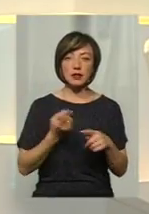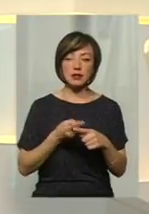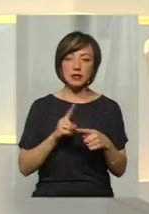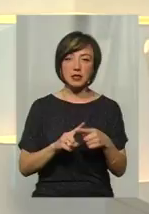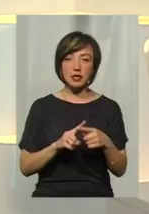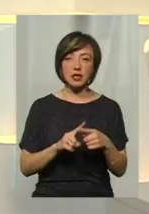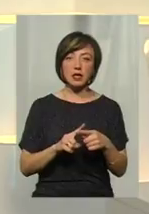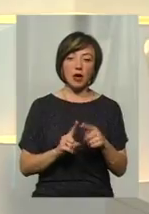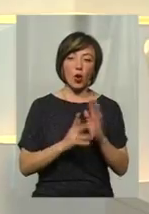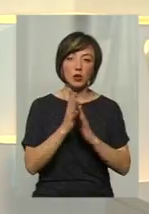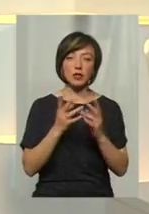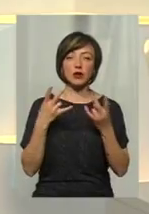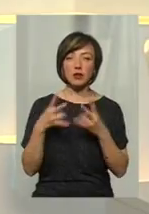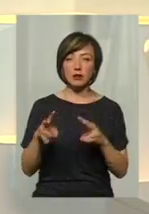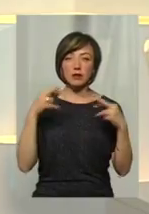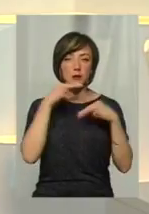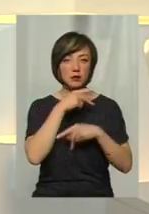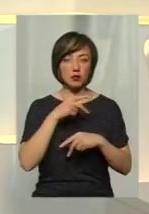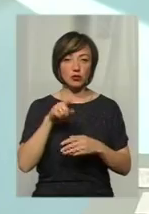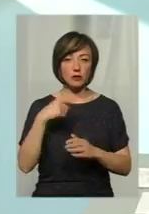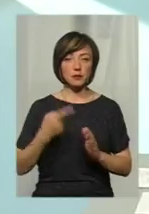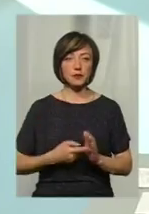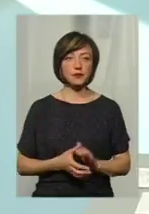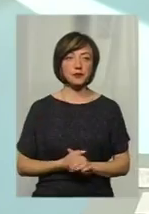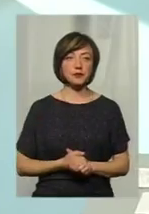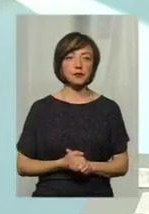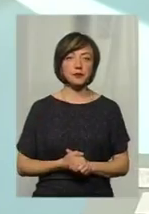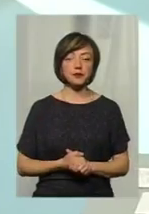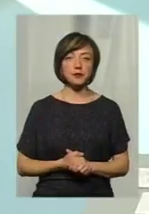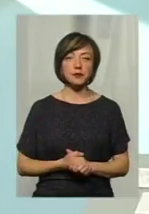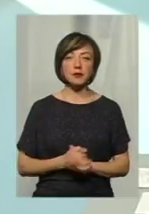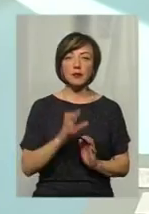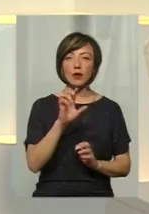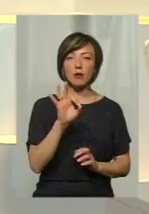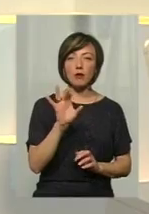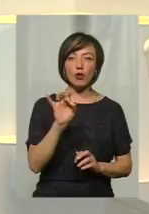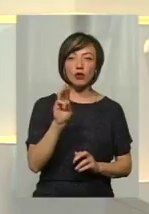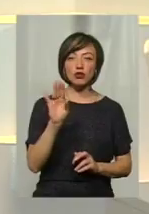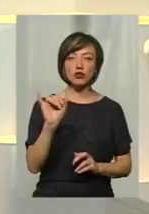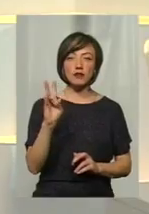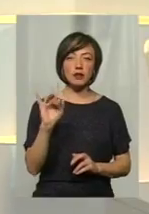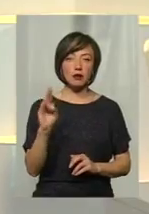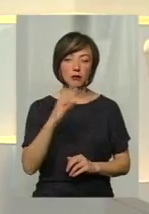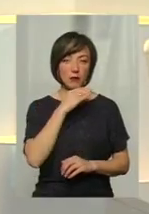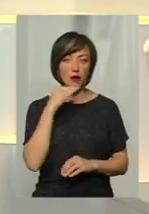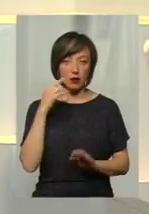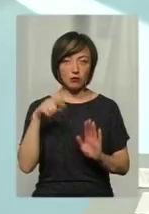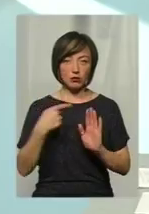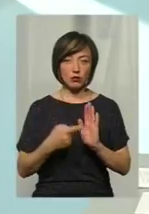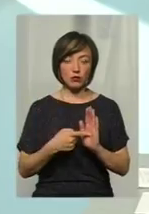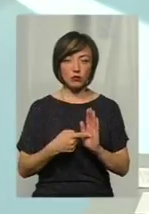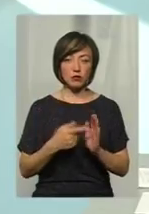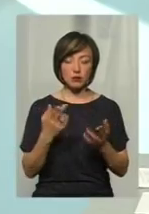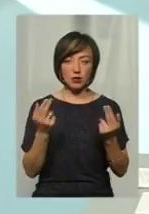речовини є отруйні, небезпечні? Адже от борщівника, до прикладу, дуже багато ж в місті в нас, Багато.